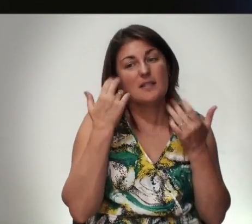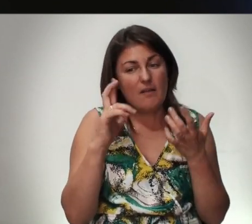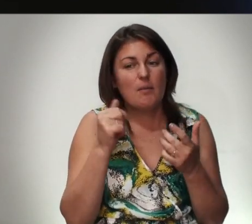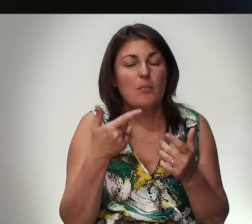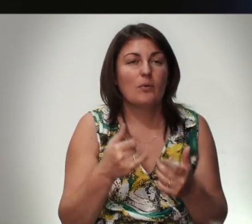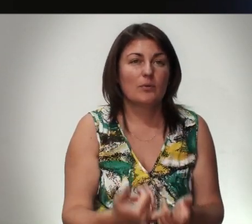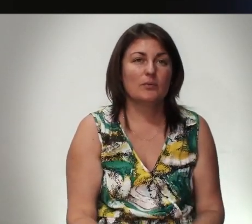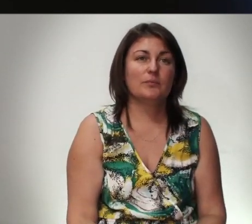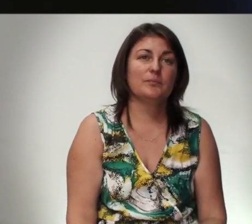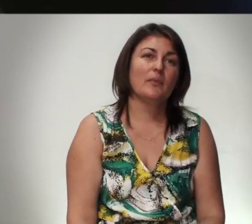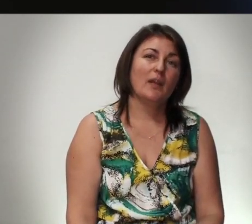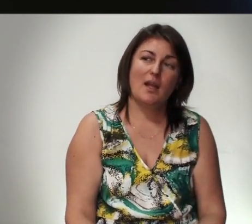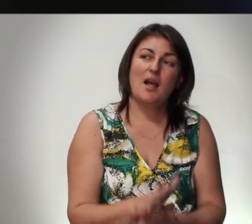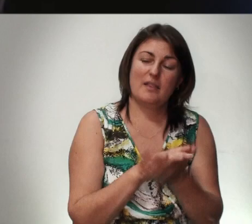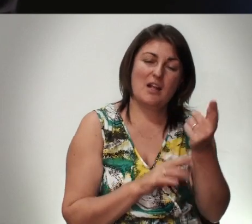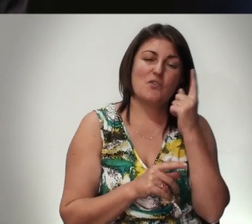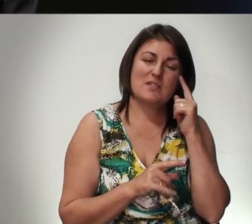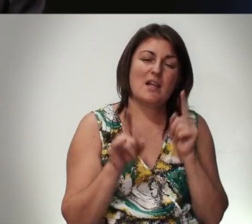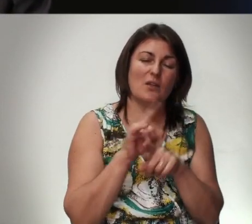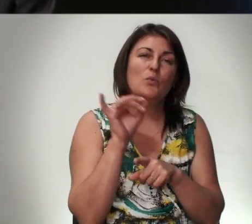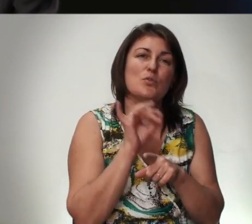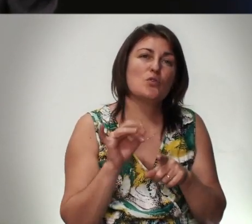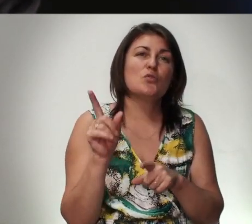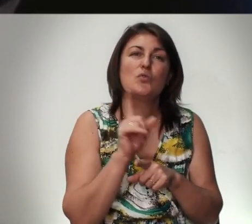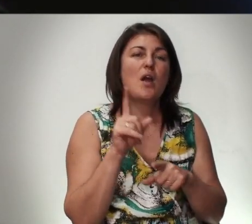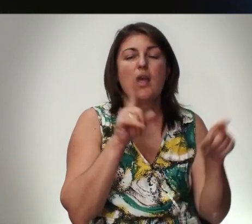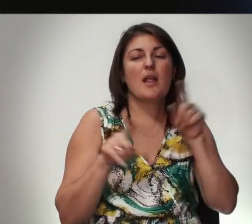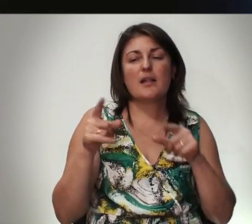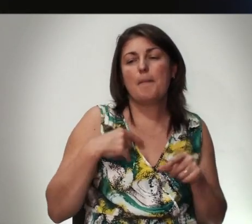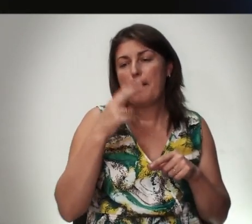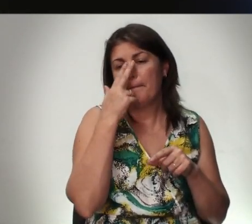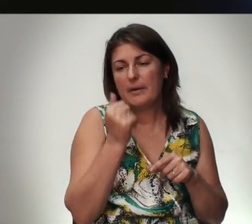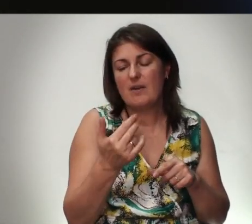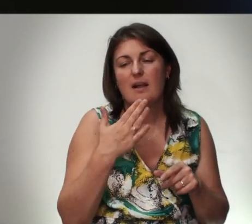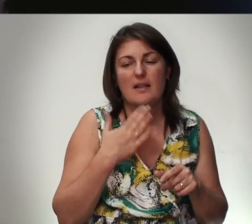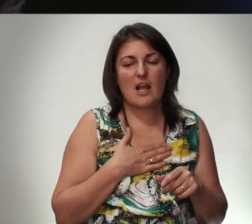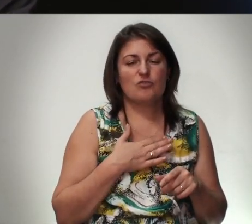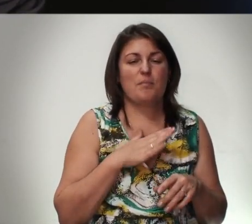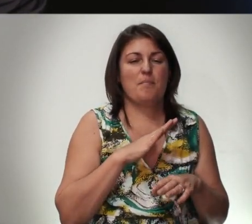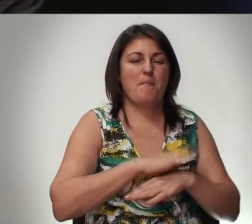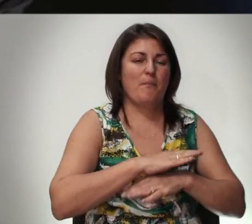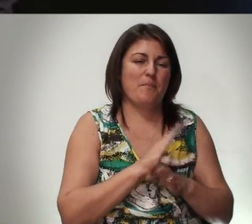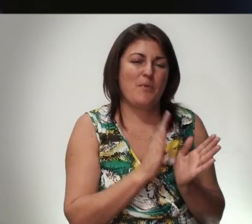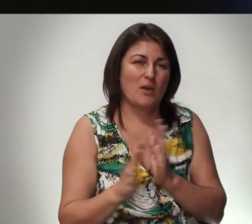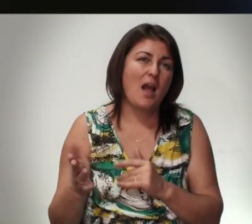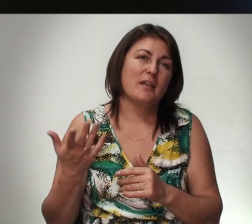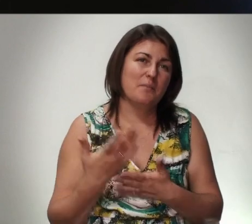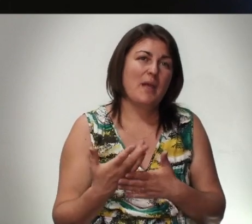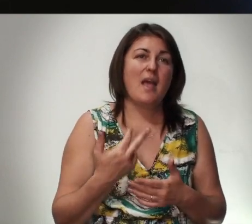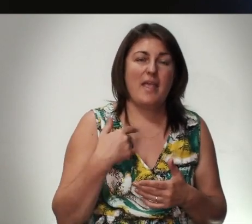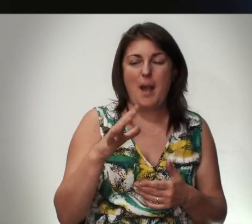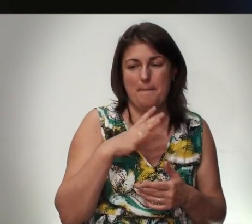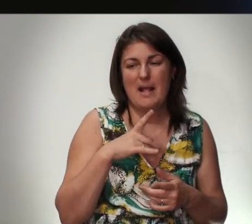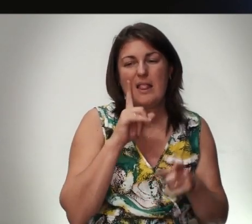Богу Дальше Вы знаете Историю Что Иногда Мы Привыкаем К Нашим Порядкам Я Был В